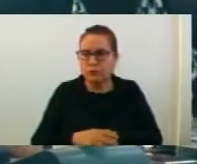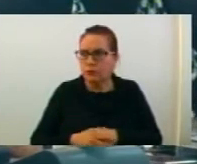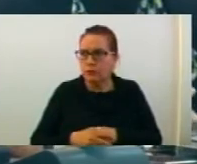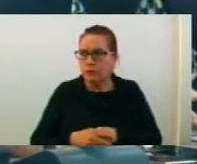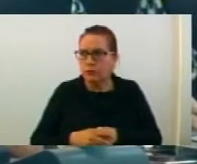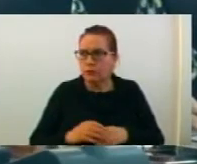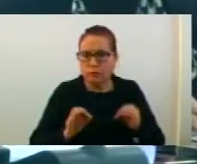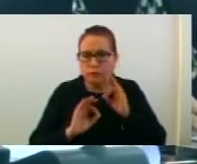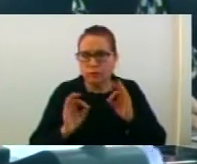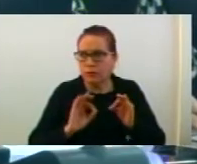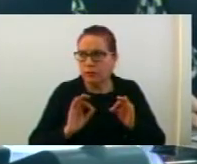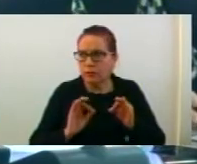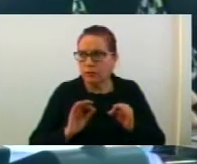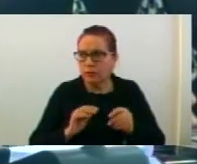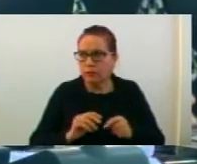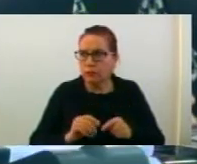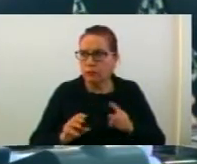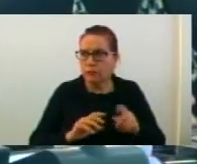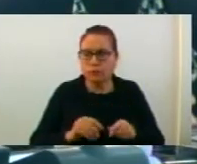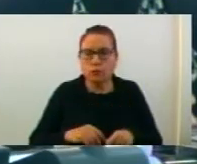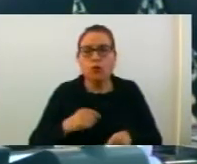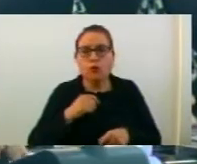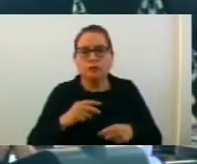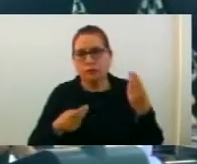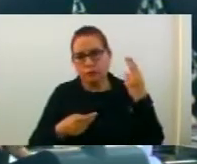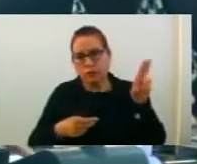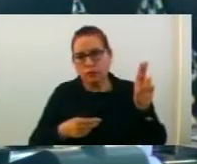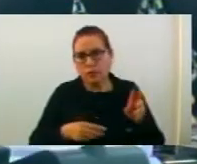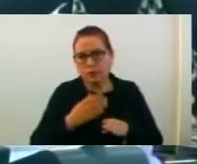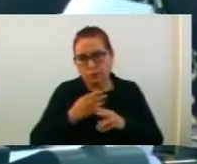обезведувањето средство за лекување во странство. Благодара.